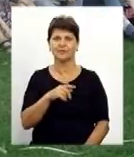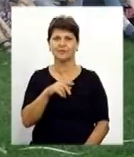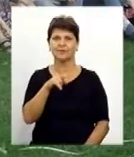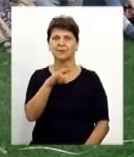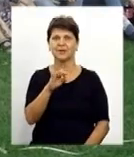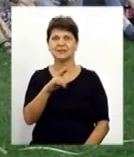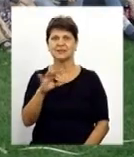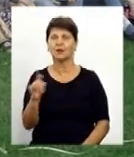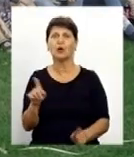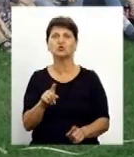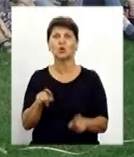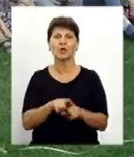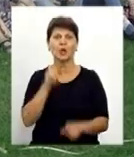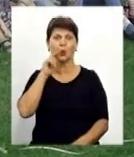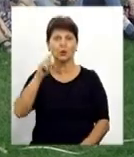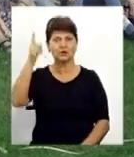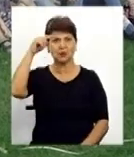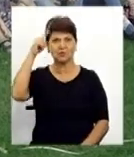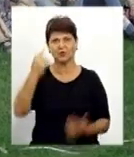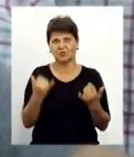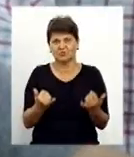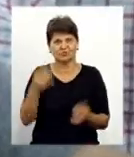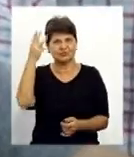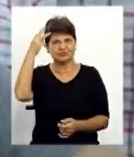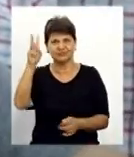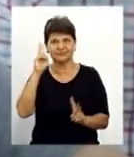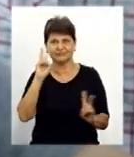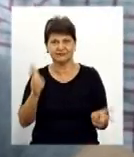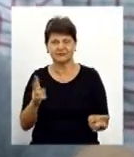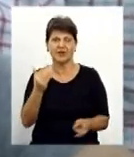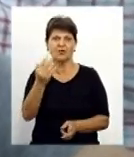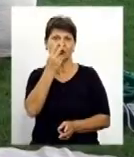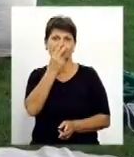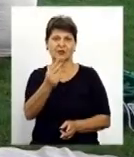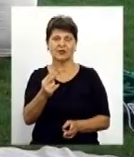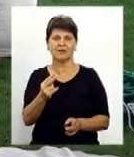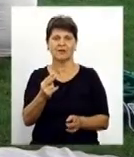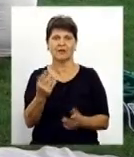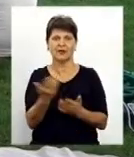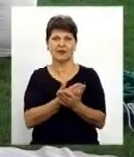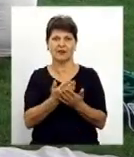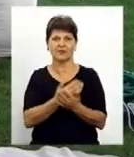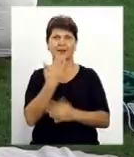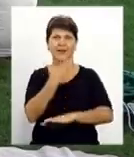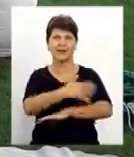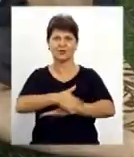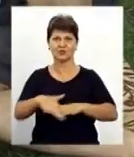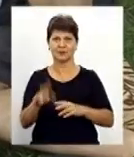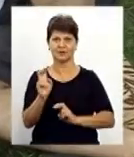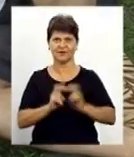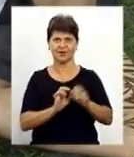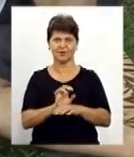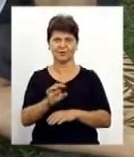Що таке українські мультфільми, сучасні діти і гадки не мають. Вони дивляться анімаційне кіно іноземного виробництва.